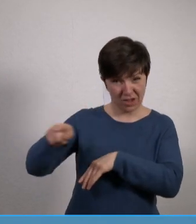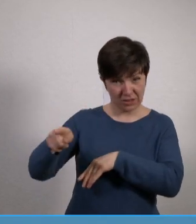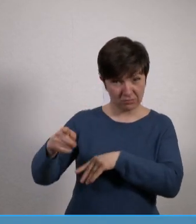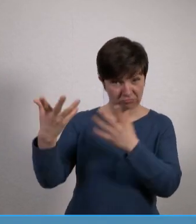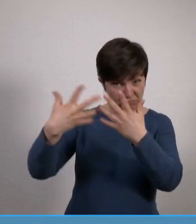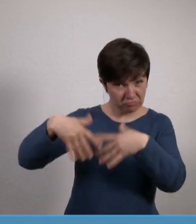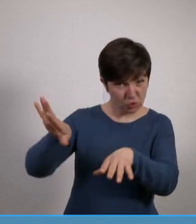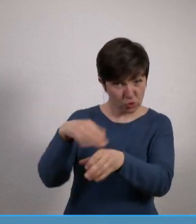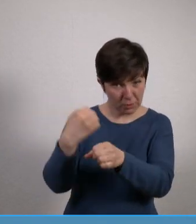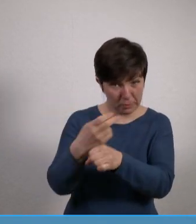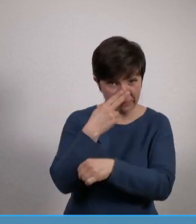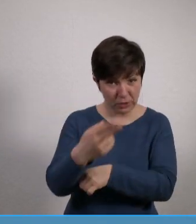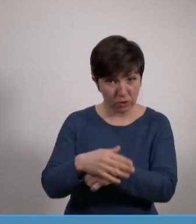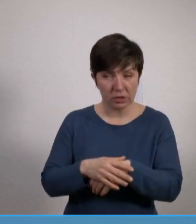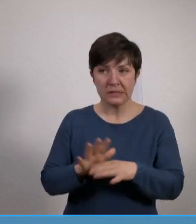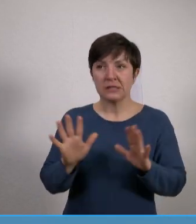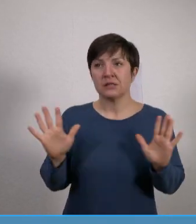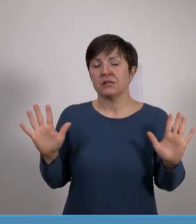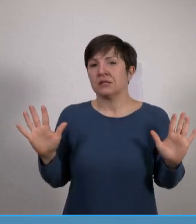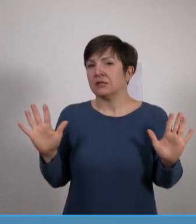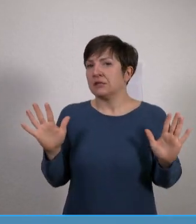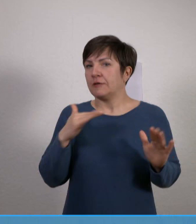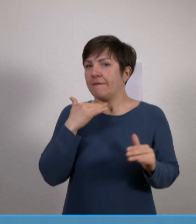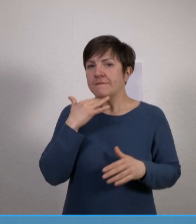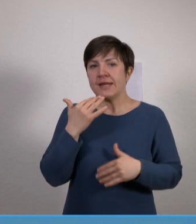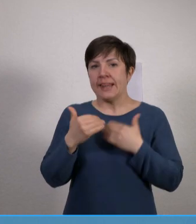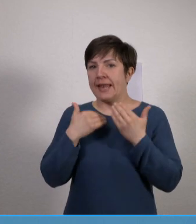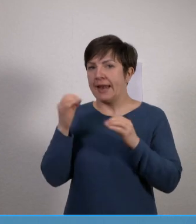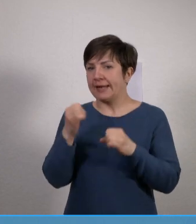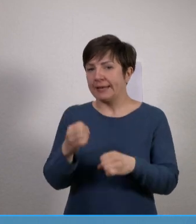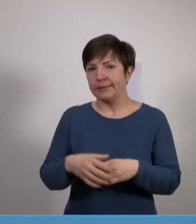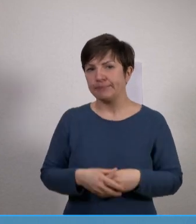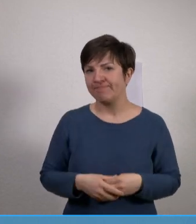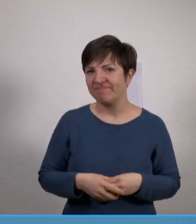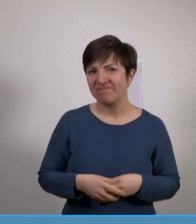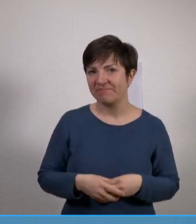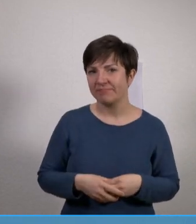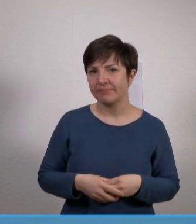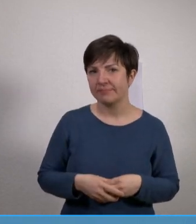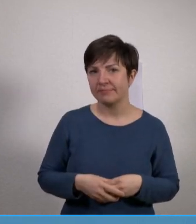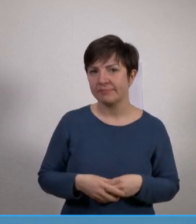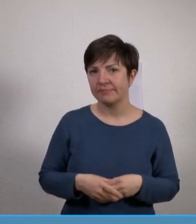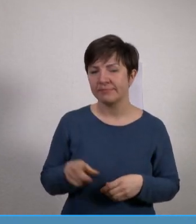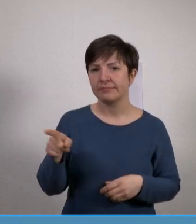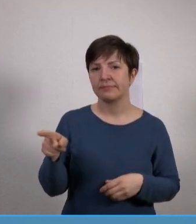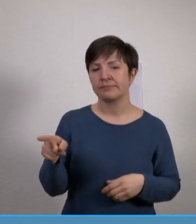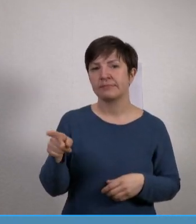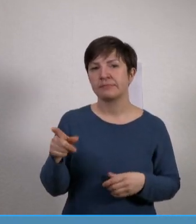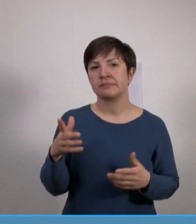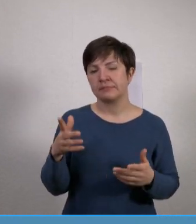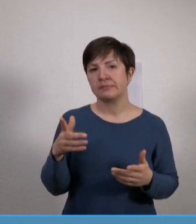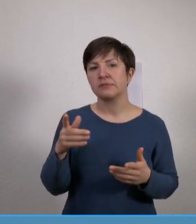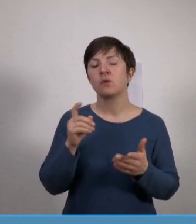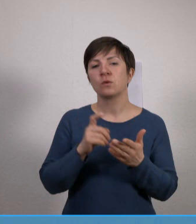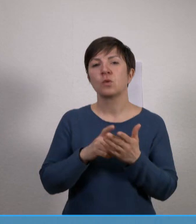Kann ich nicht so furchtbar viel zu sagen, was letztendlich auch sicherheitstechnische Gründe